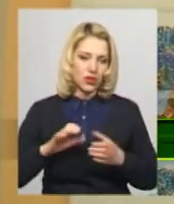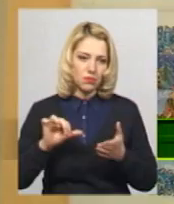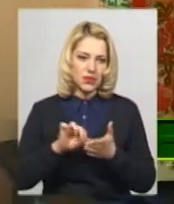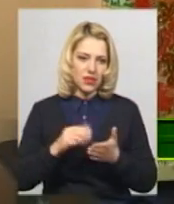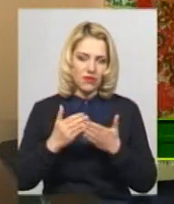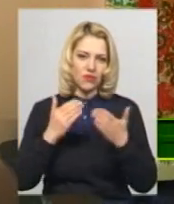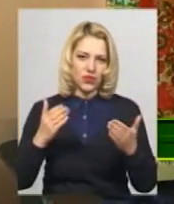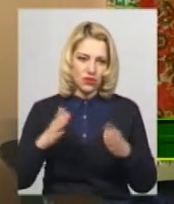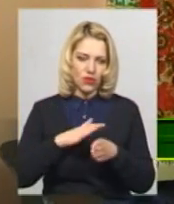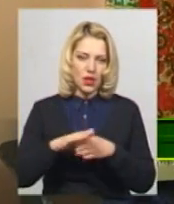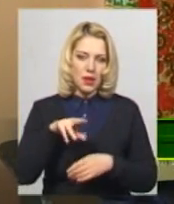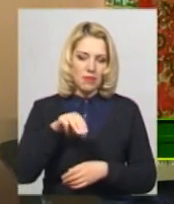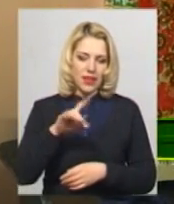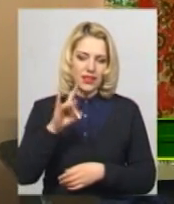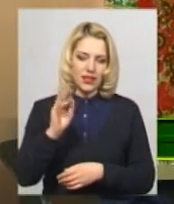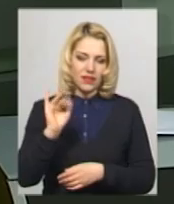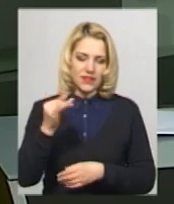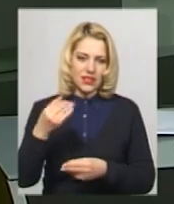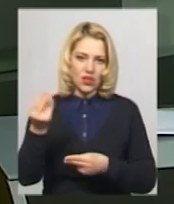виставку, виконану в Петроківському розписі.